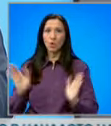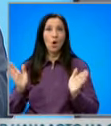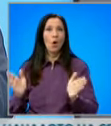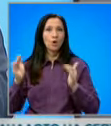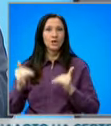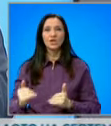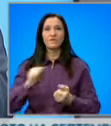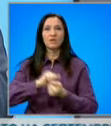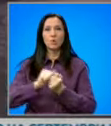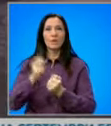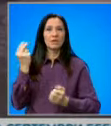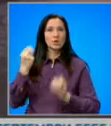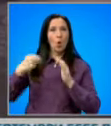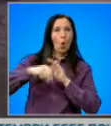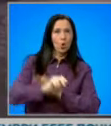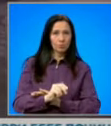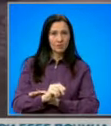ограничаването и обрабатва с корупцията.